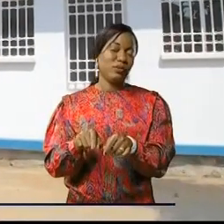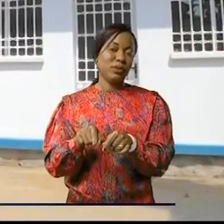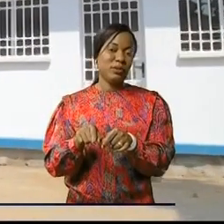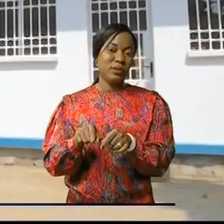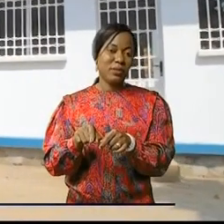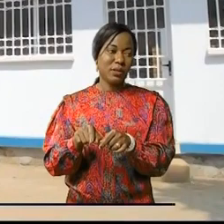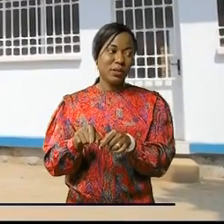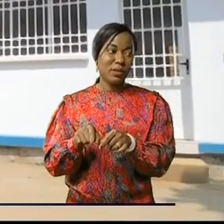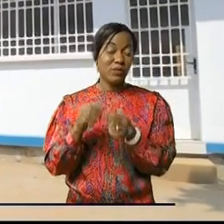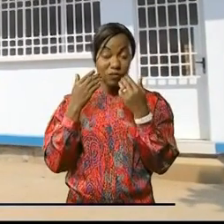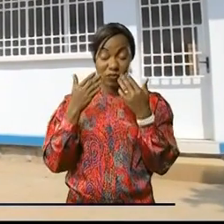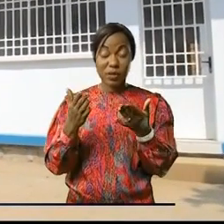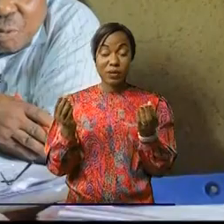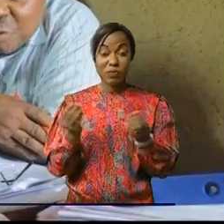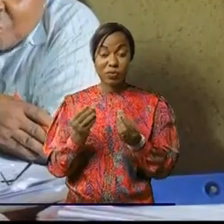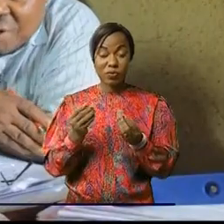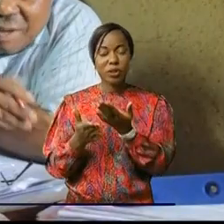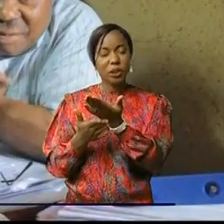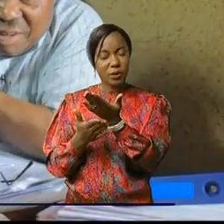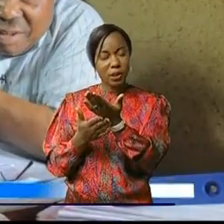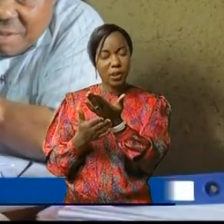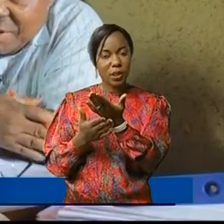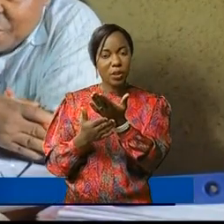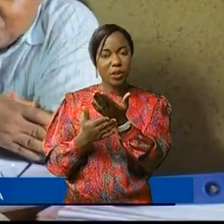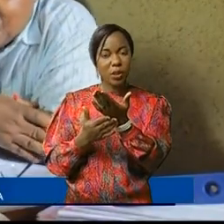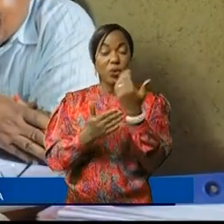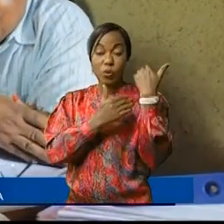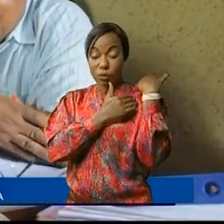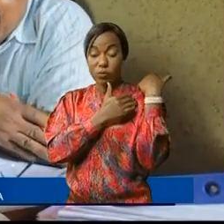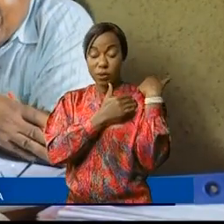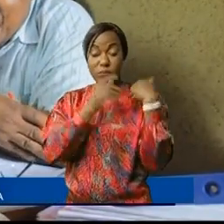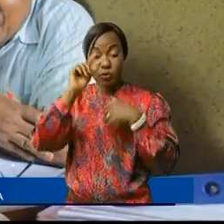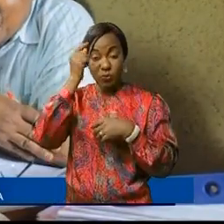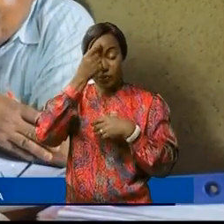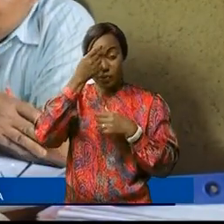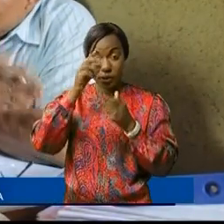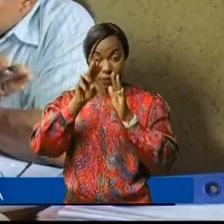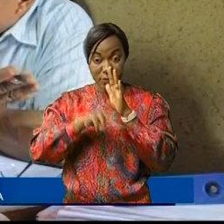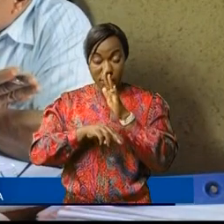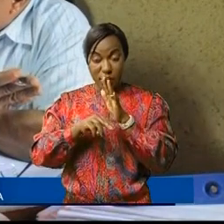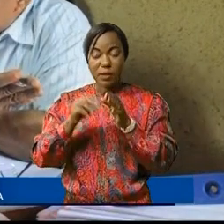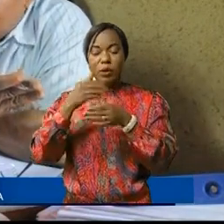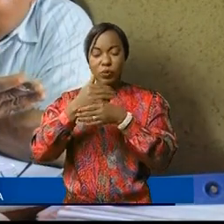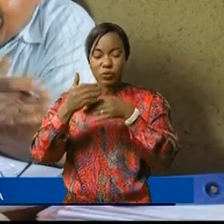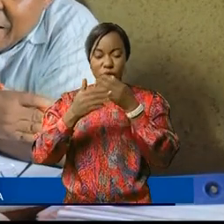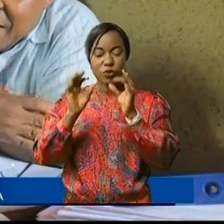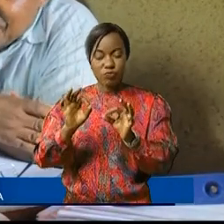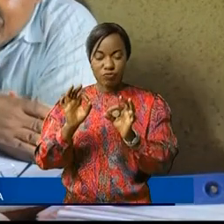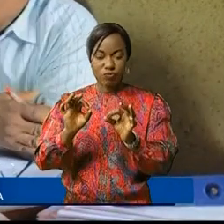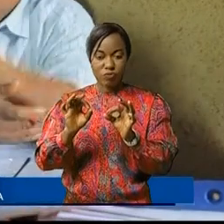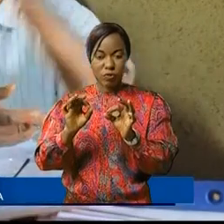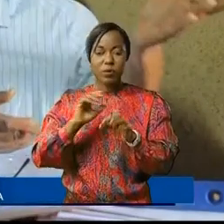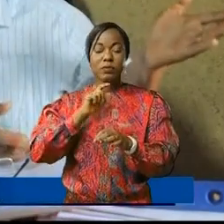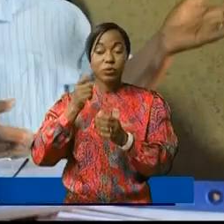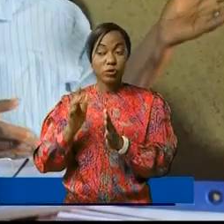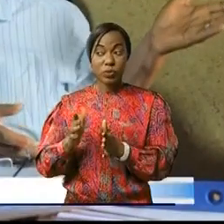par terre. Vous voyez, c'est pourquoi j'ai demandé aux autorités de venir construire les mille, où la prison ne peut pas rester comme ça. Ça,